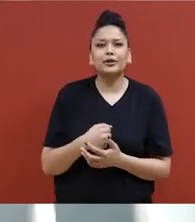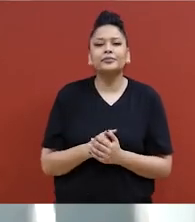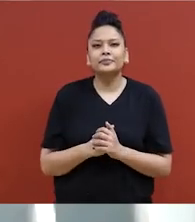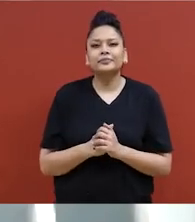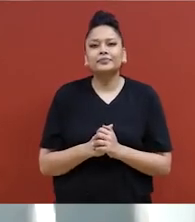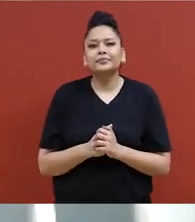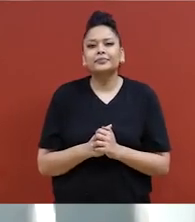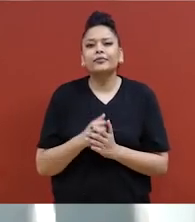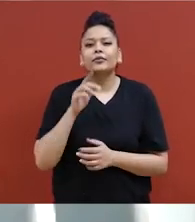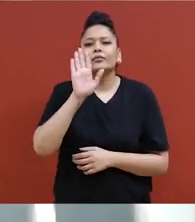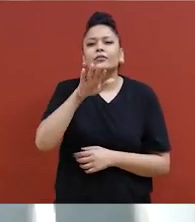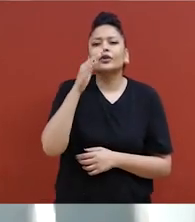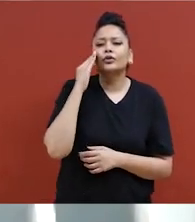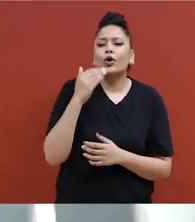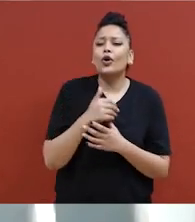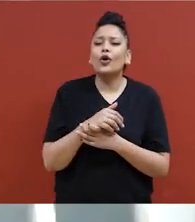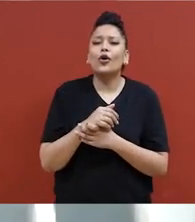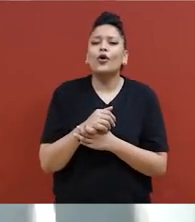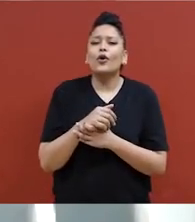R-E-S-P-E-C-T.